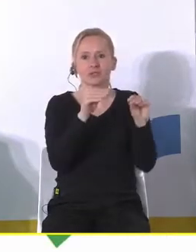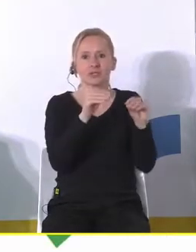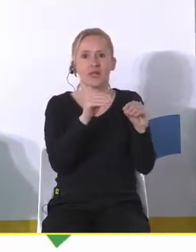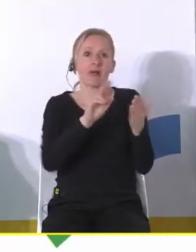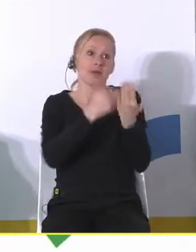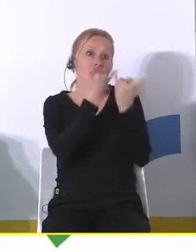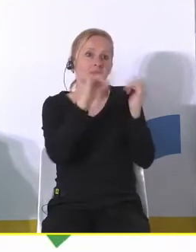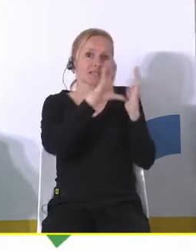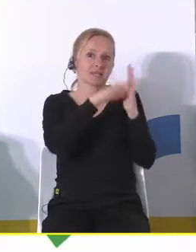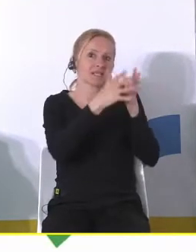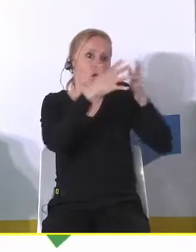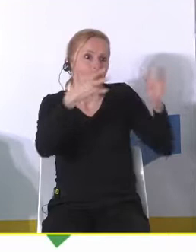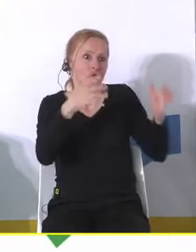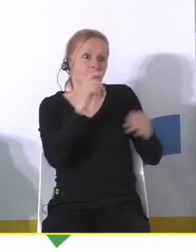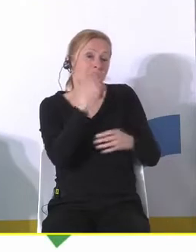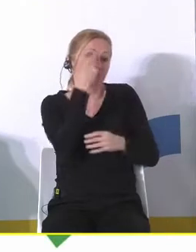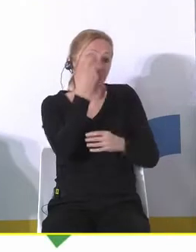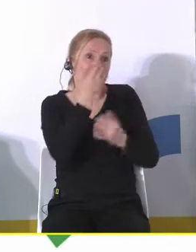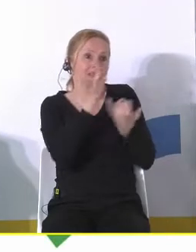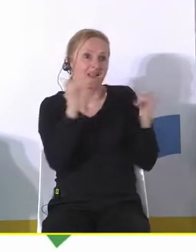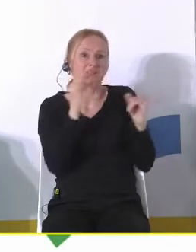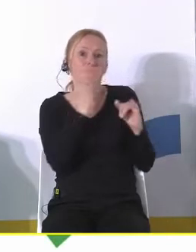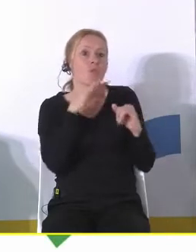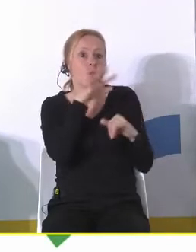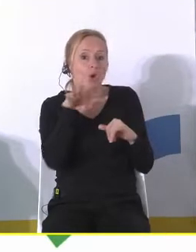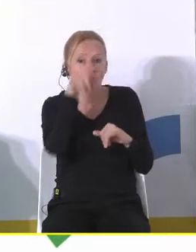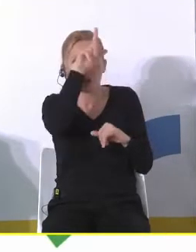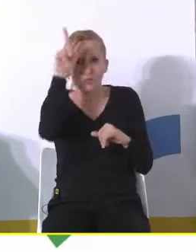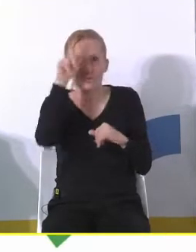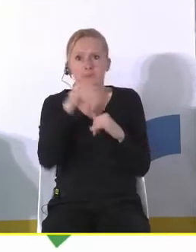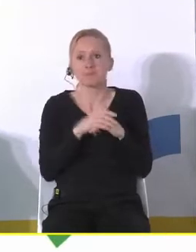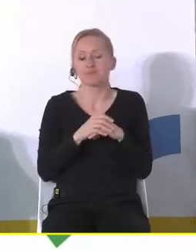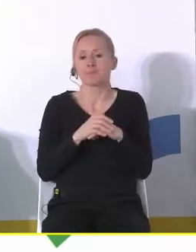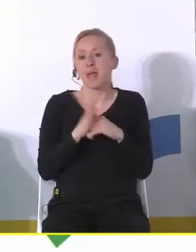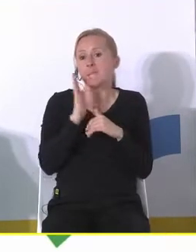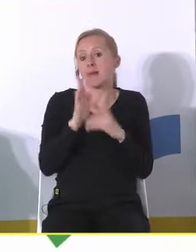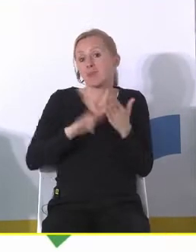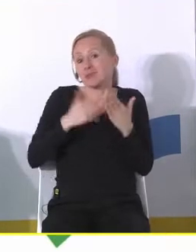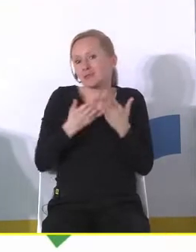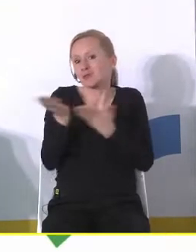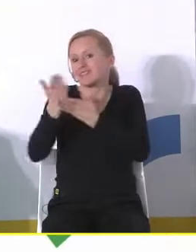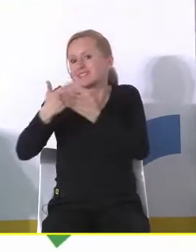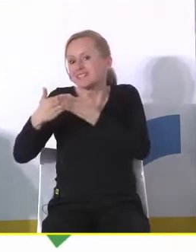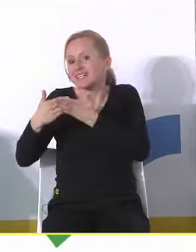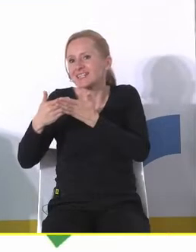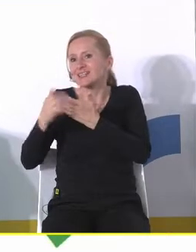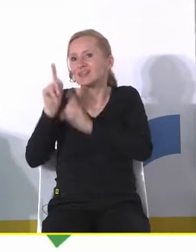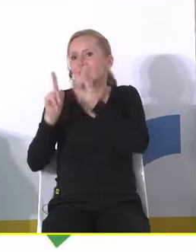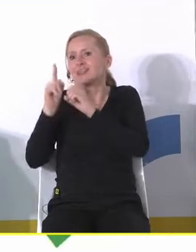atrakcyjne dla młodych ludzi i będą częściej też no